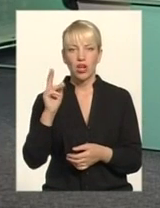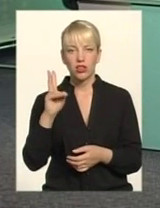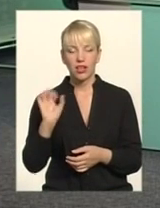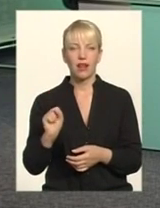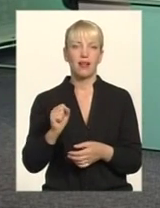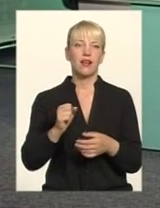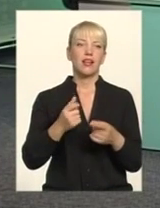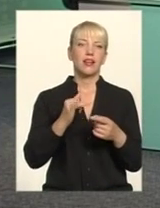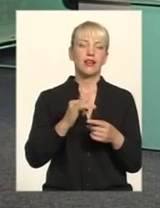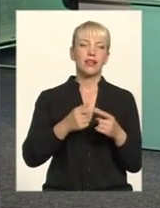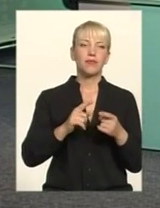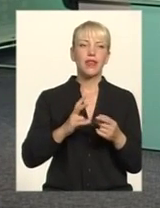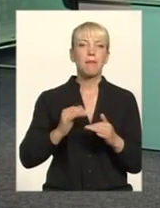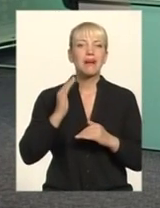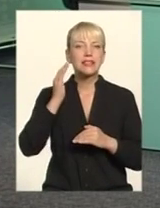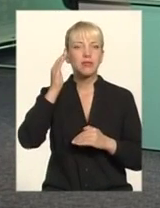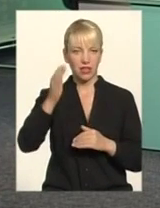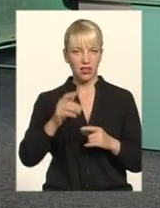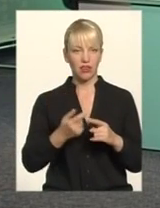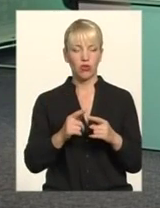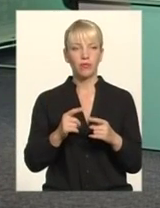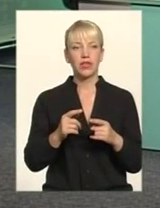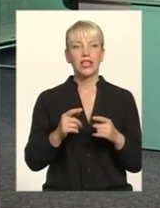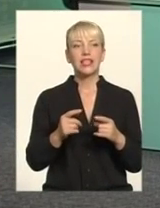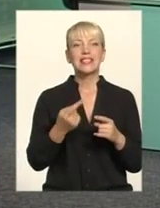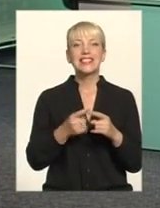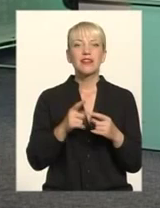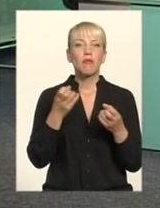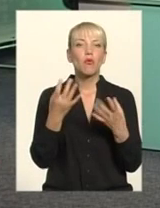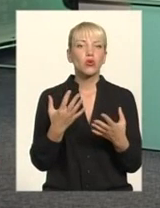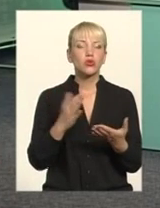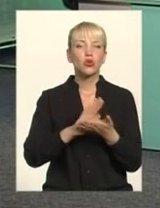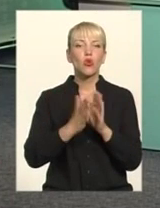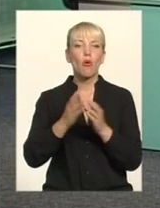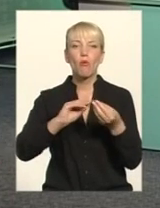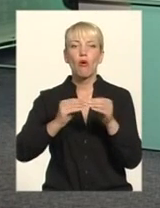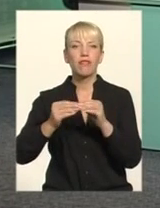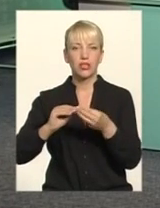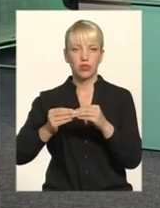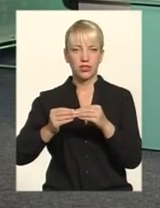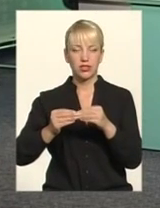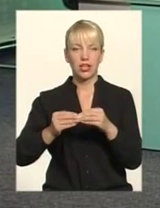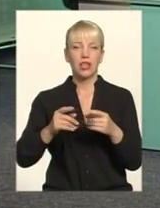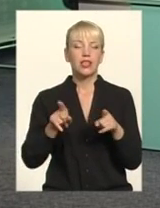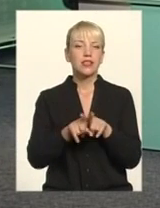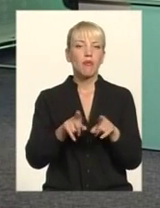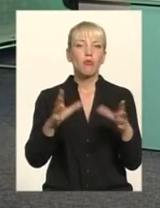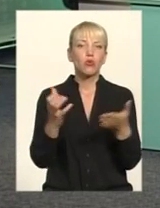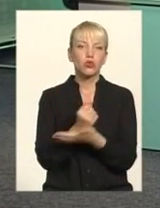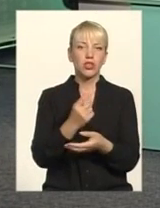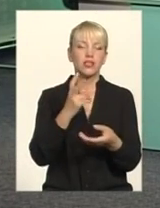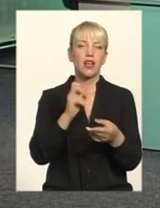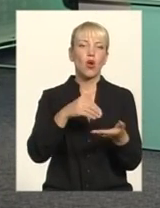з нею в стару структуру Але це домовленості, це домовленості, це знову виходить купі-продати Це торговля